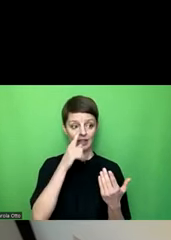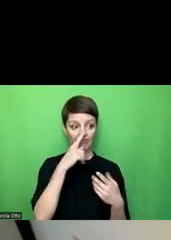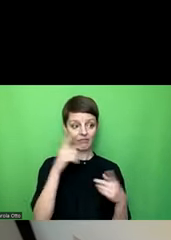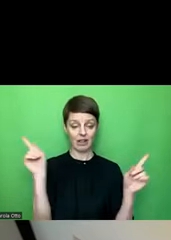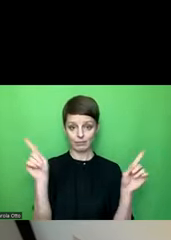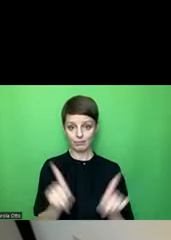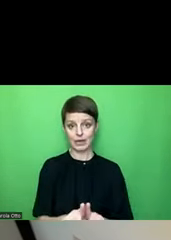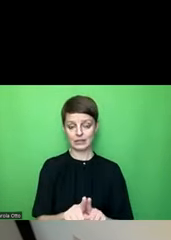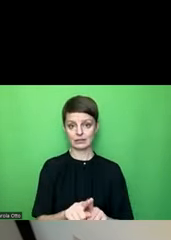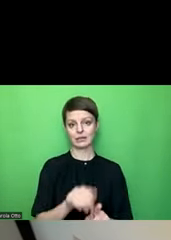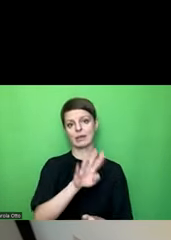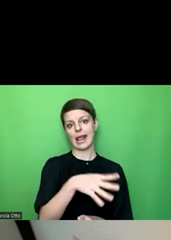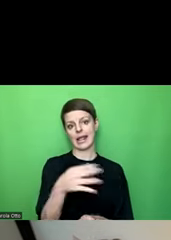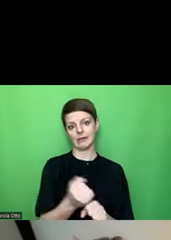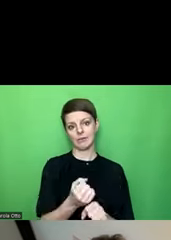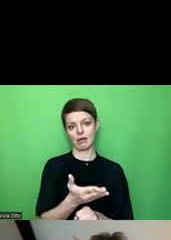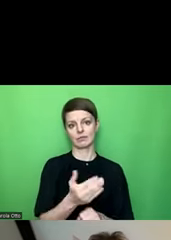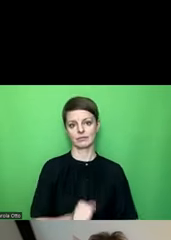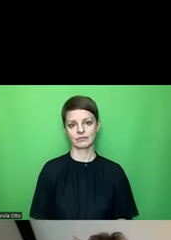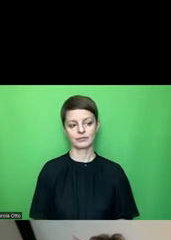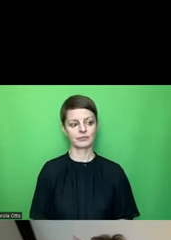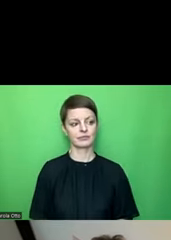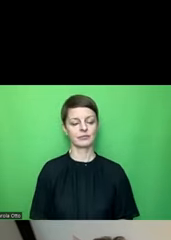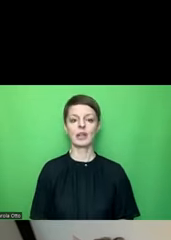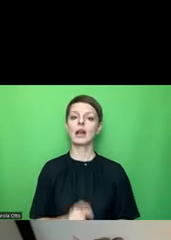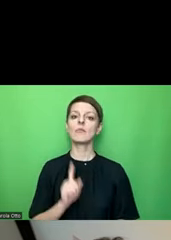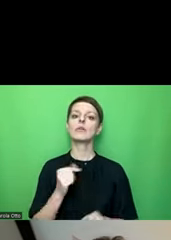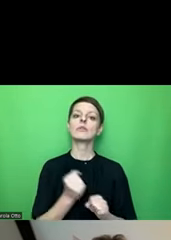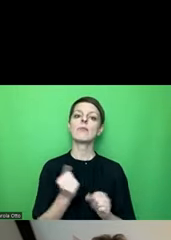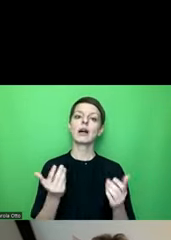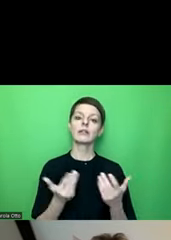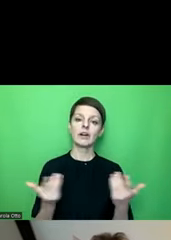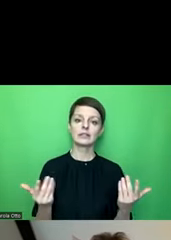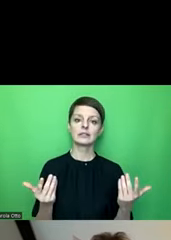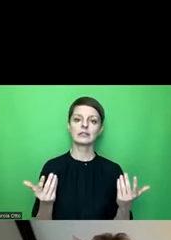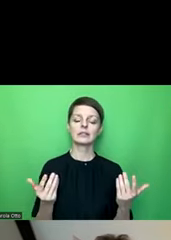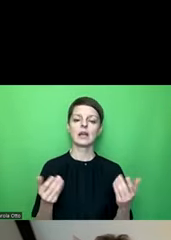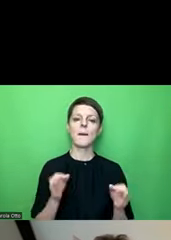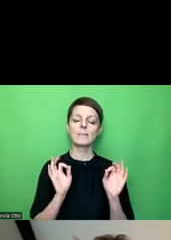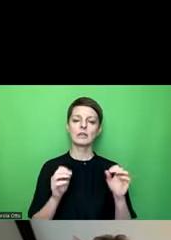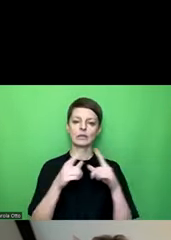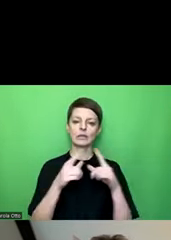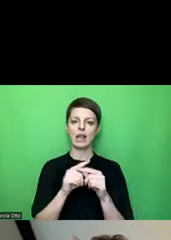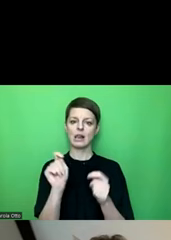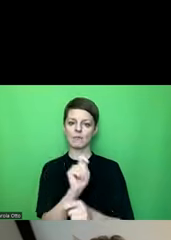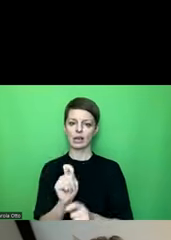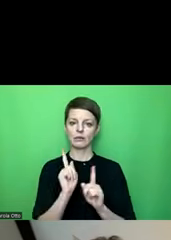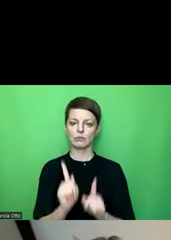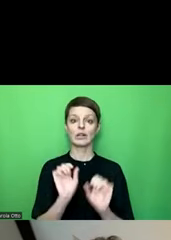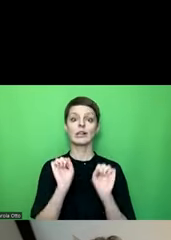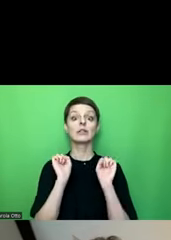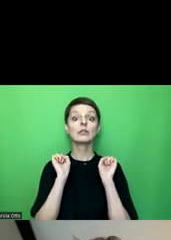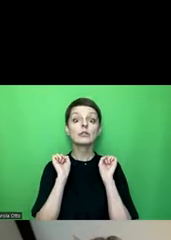vielleicht auch mal das mit Excel zu machen. Was ich machen muss, ist, ich muss bestimmte Zellen markieren als geschützt